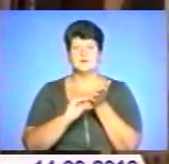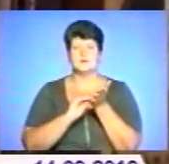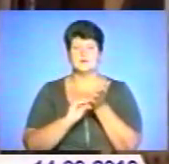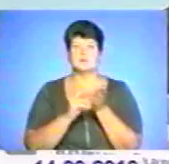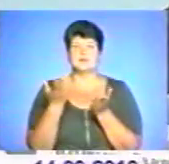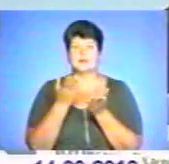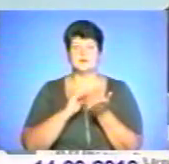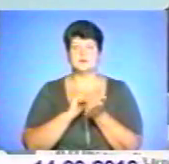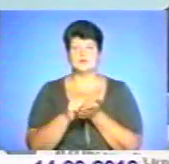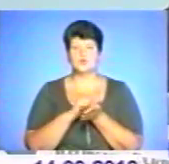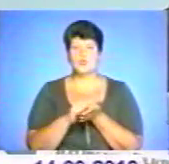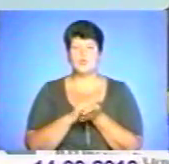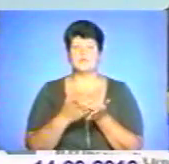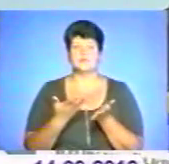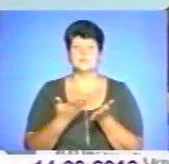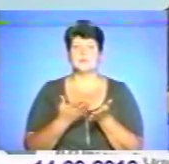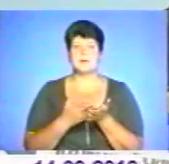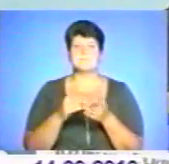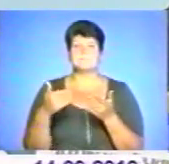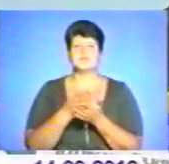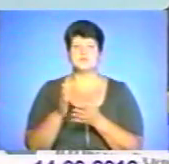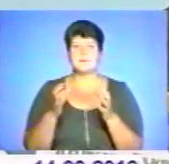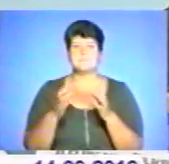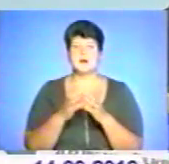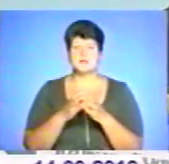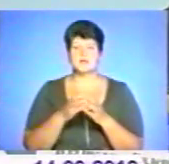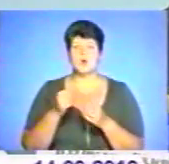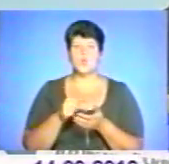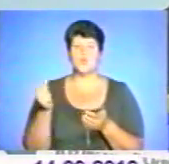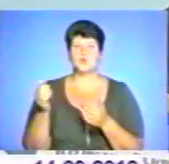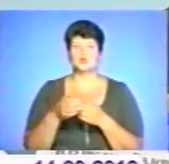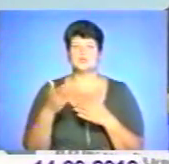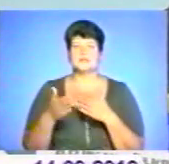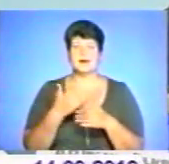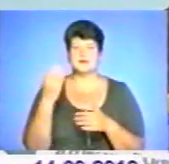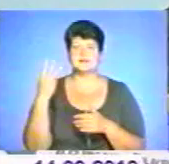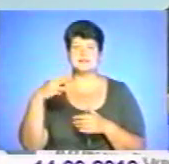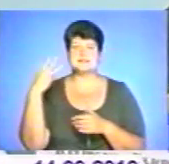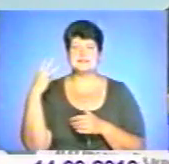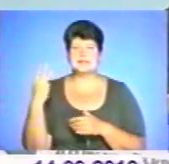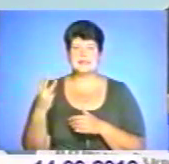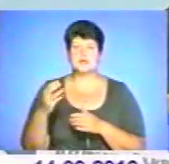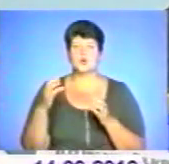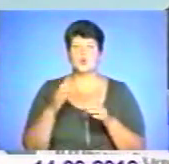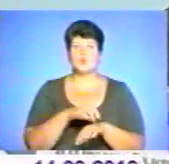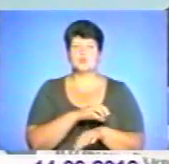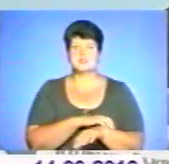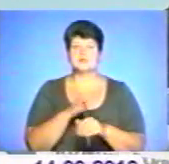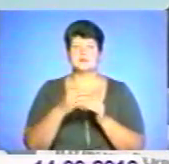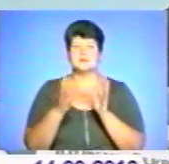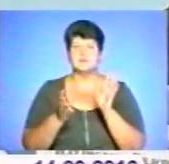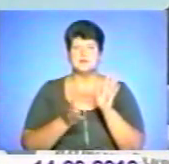поліграфії. Политична партія «Удар» 33, всеукраїнська об'єдна батьківщина 121, коммуністична партія 19,